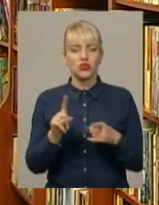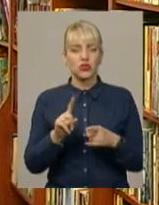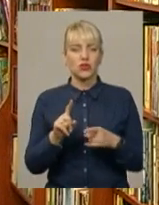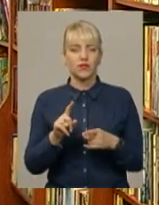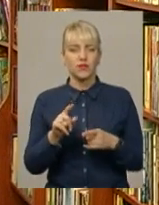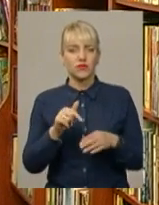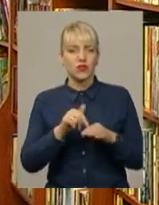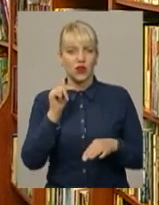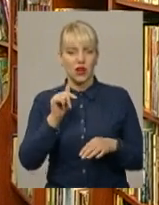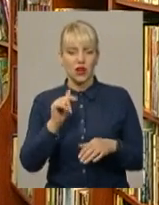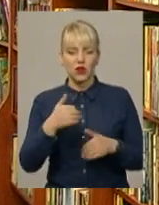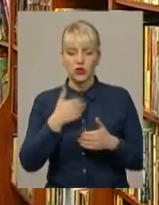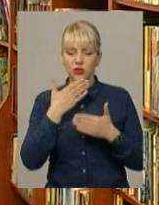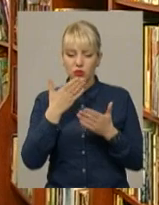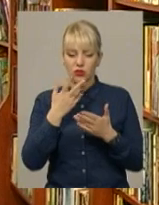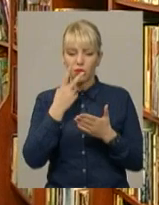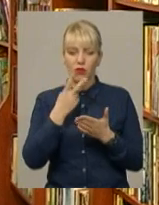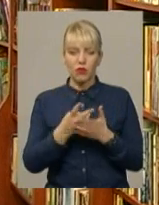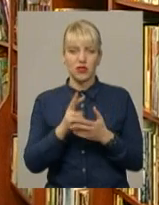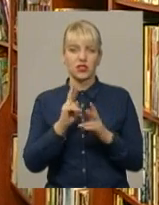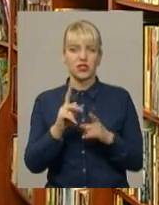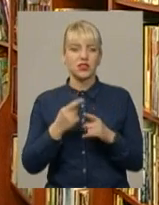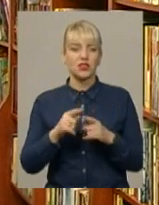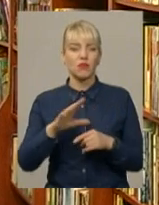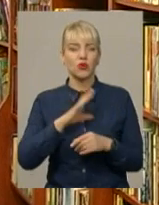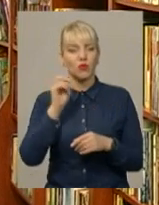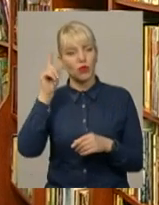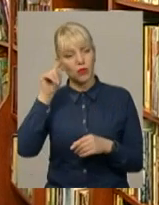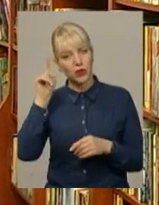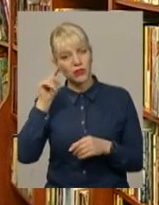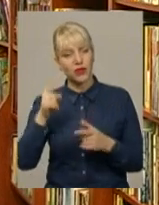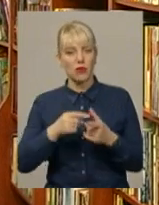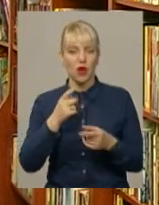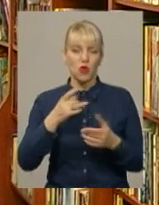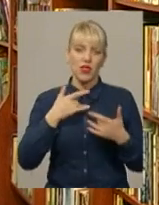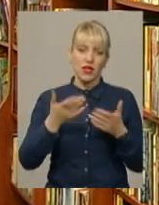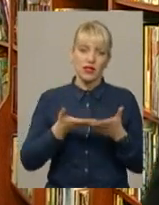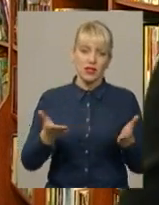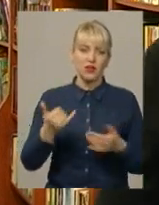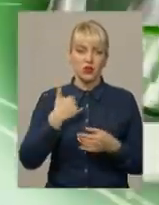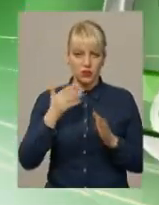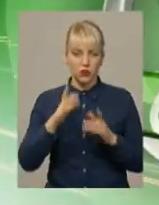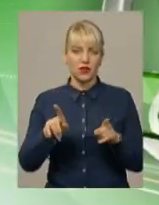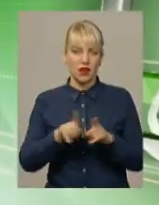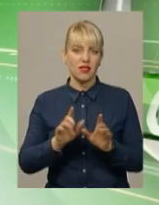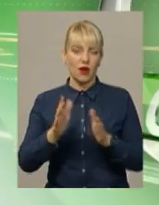прочитати, хочеться навіть побачити, як це було б у мультфільми або на сцені. У нас буде така нагода.